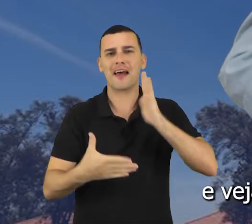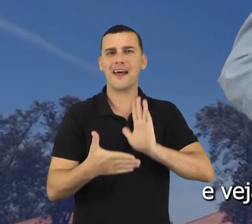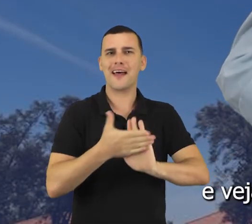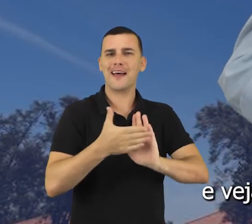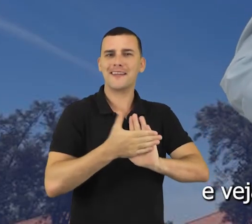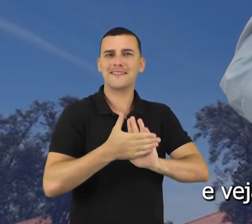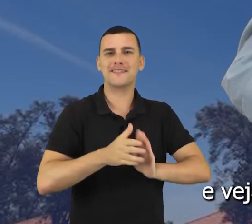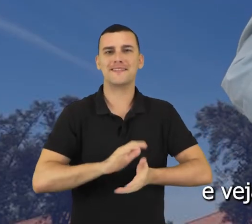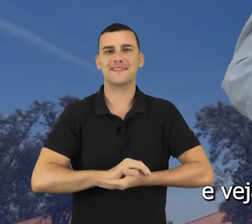detalhadamente as minhas propostas.